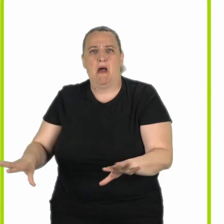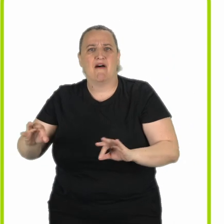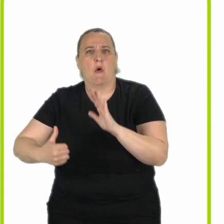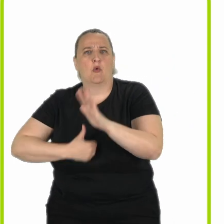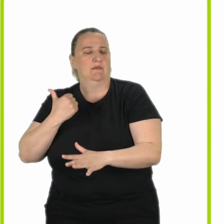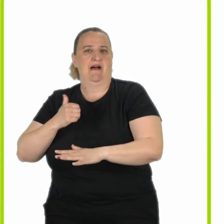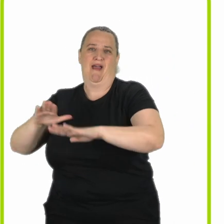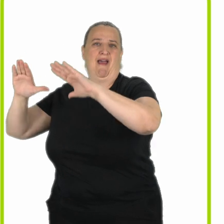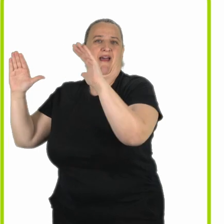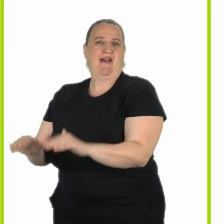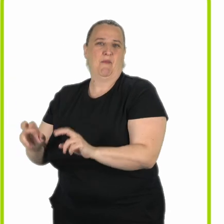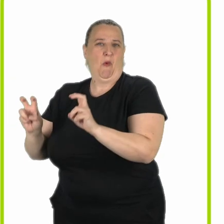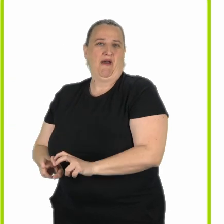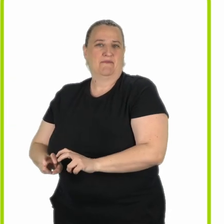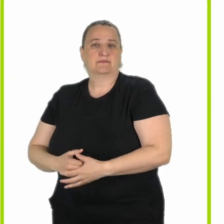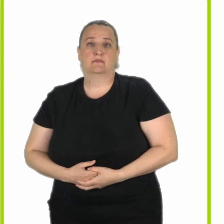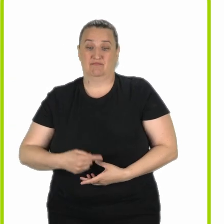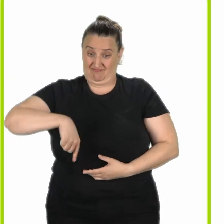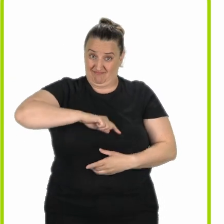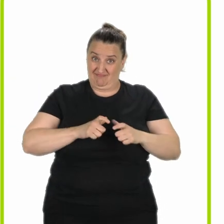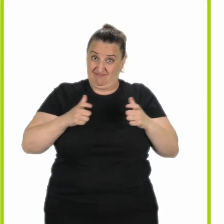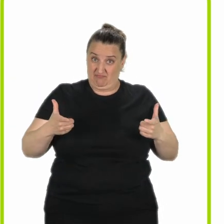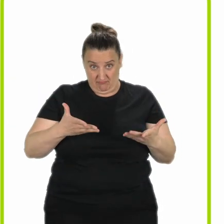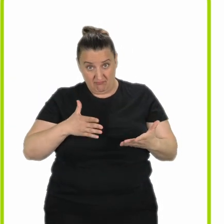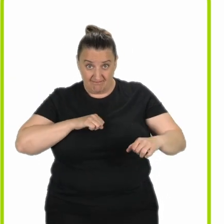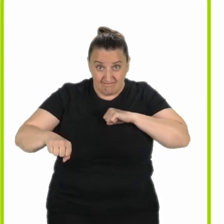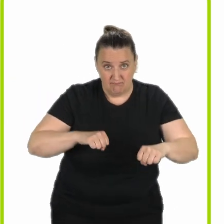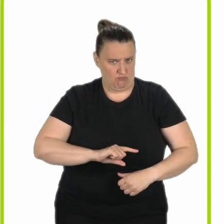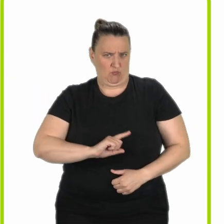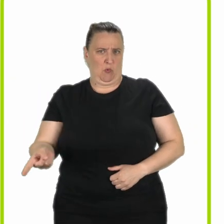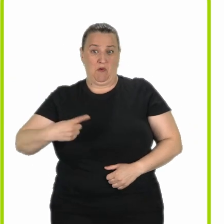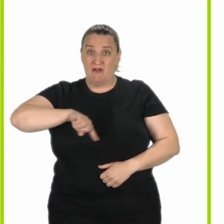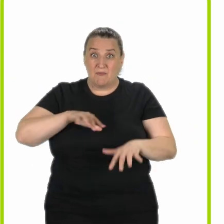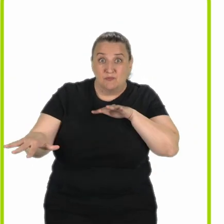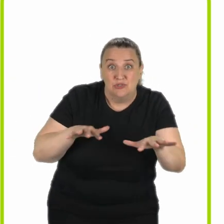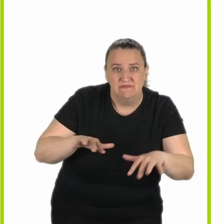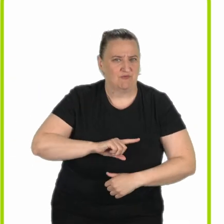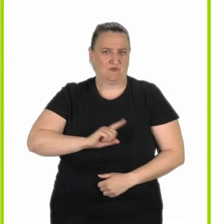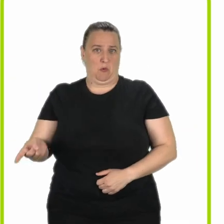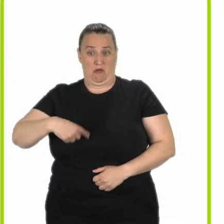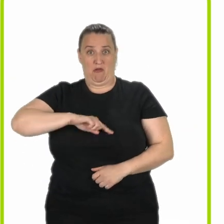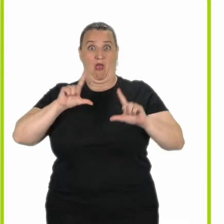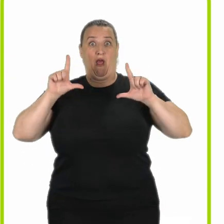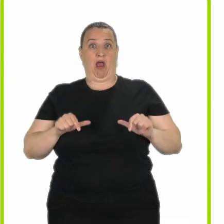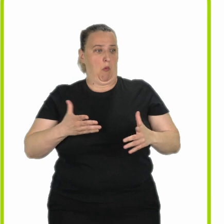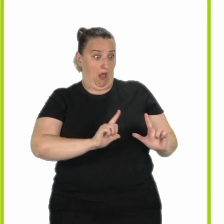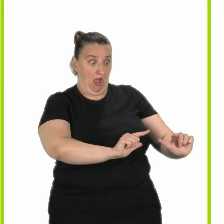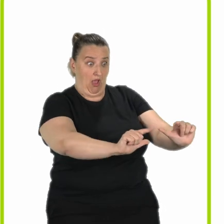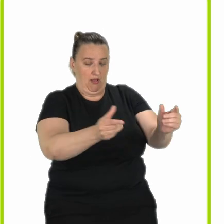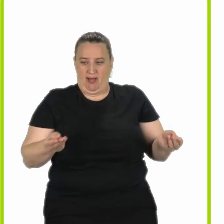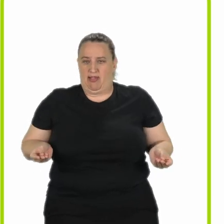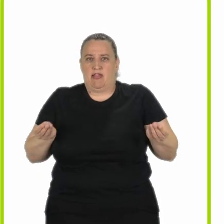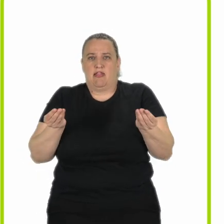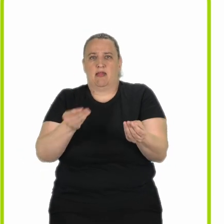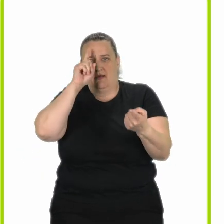service public départemental de l'autonomie n'est ni un nouvel acteur ni un nouveau dispositif. Il favorise la connaissance des acteurs